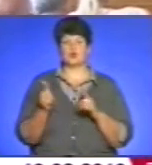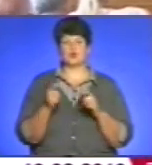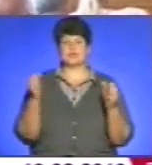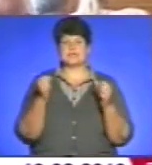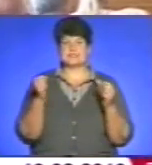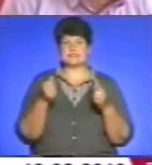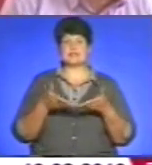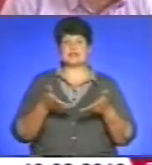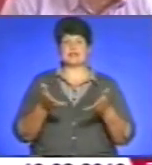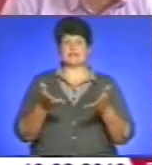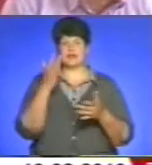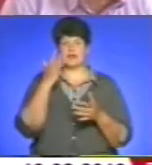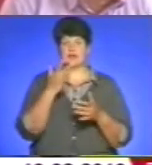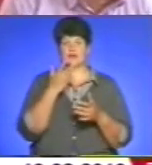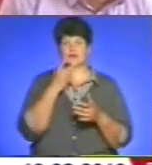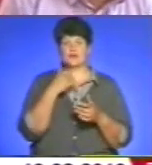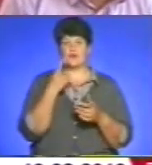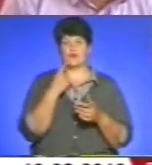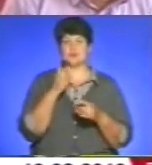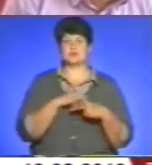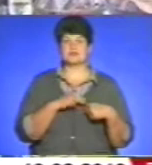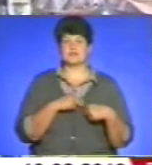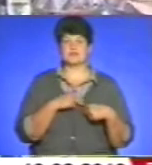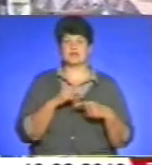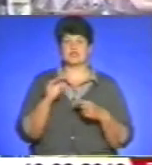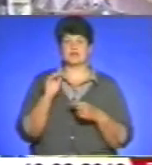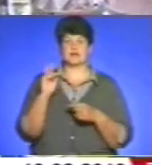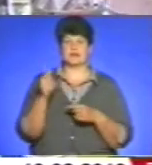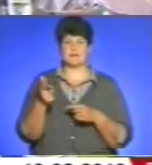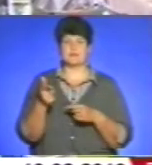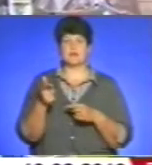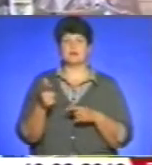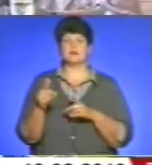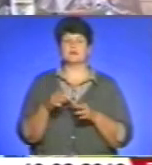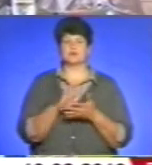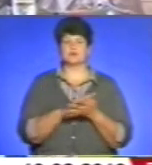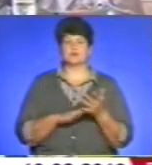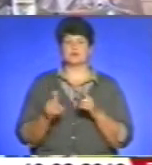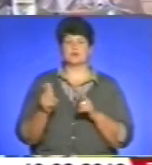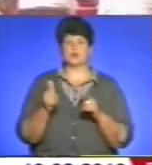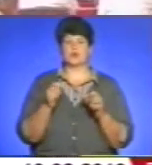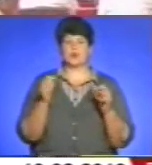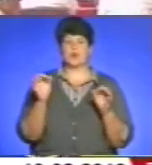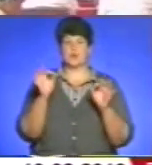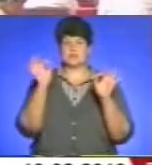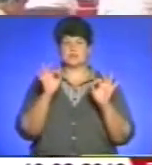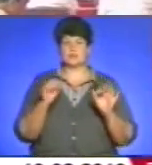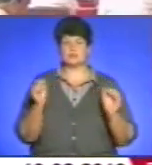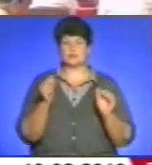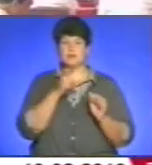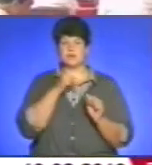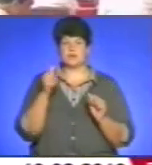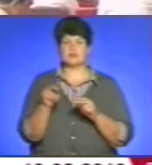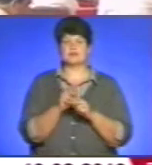сповідують народне прислів'я працівники житлово-комунального господарства. Триває підготовка до осінньо-зимового періоду. Відремонтували